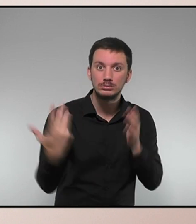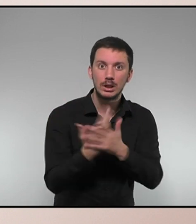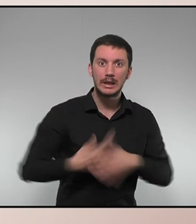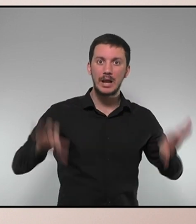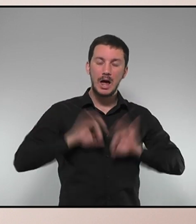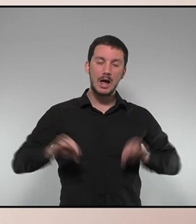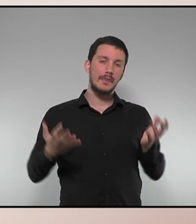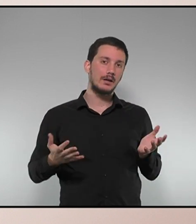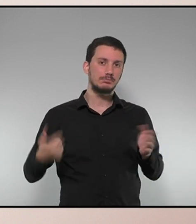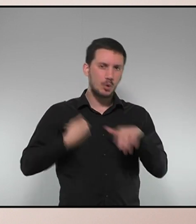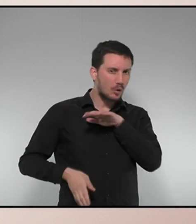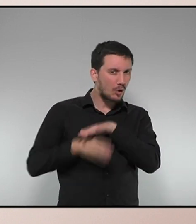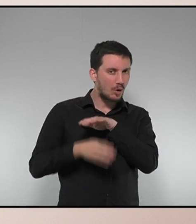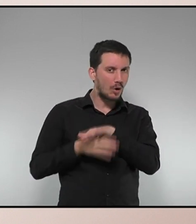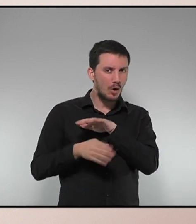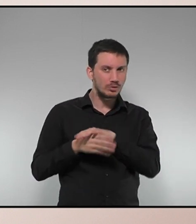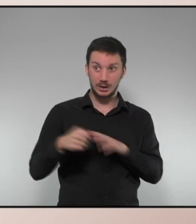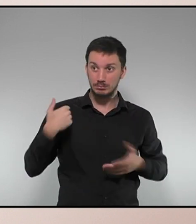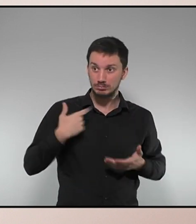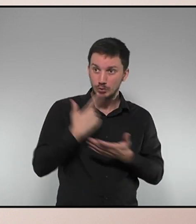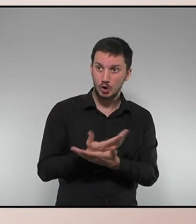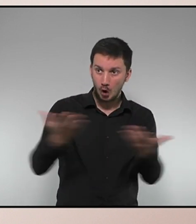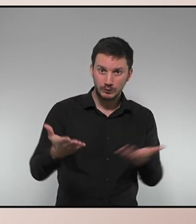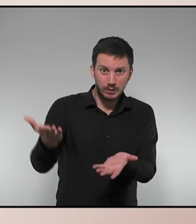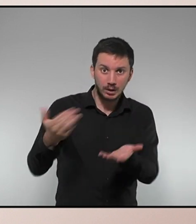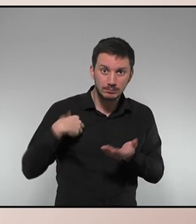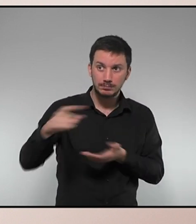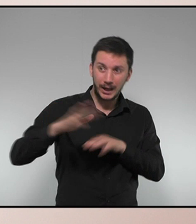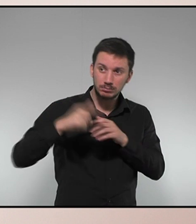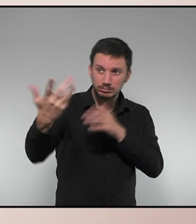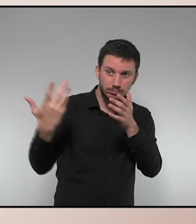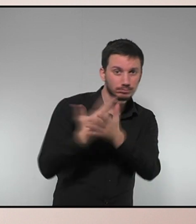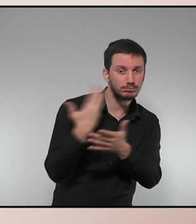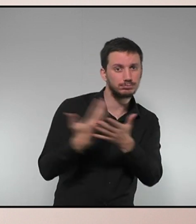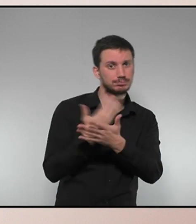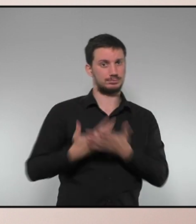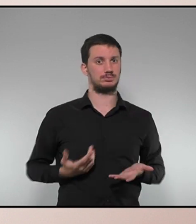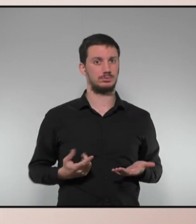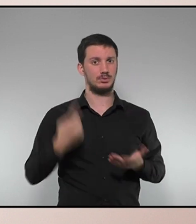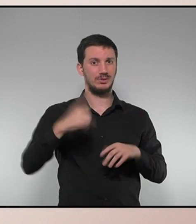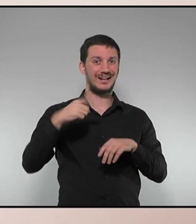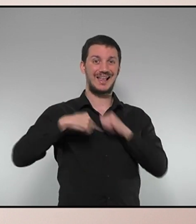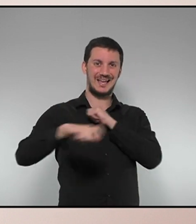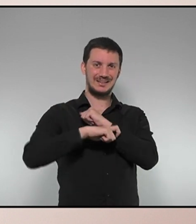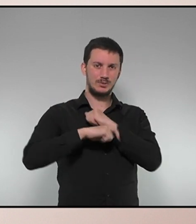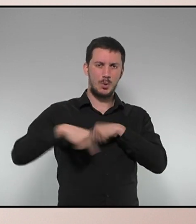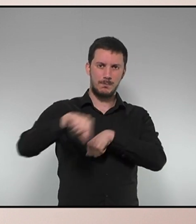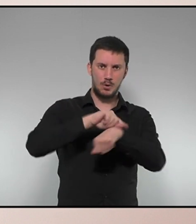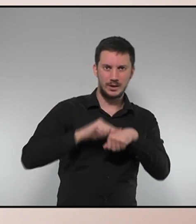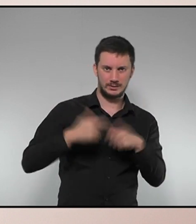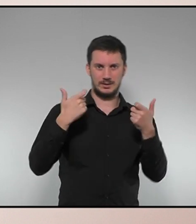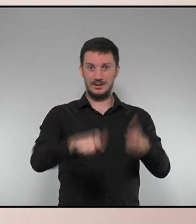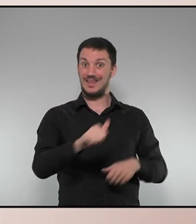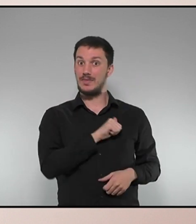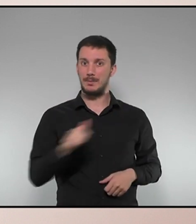Per tant, segueixo estenint-li la mà perquè puguin formular una alternativa en l'àmbit de l'estratègia política, en l'àmbit